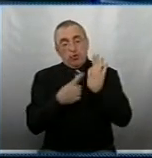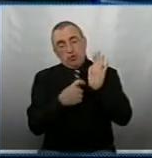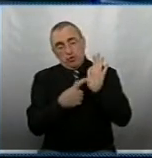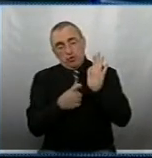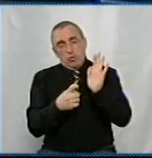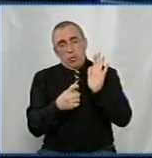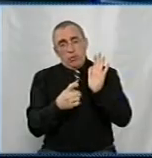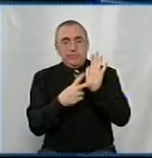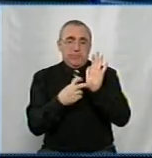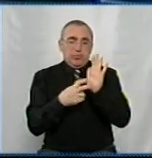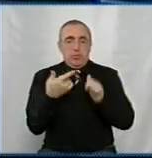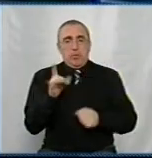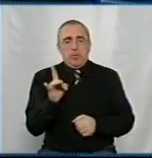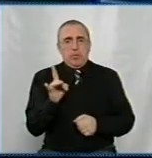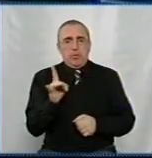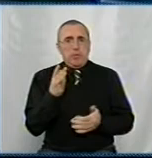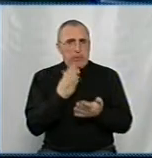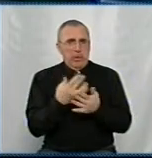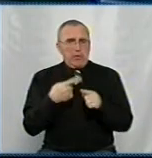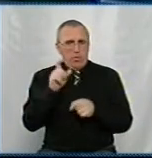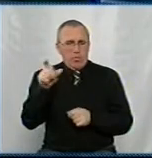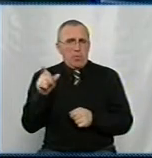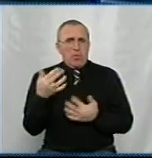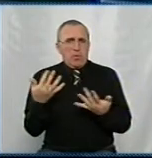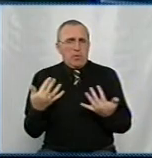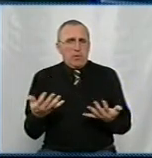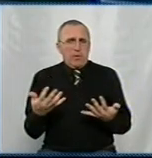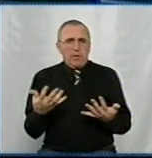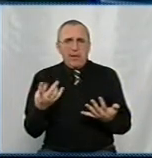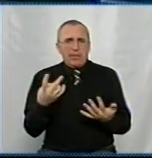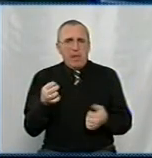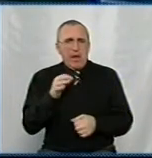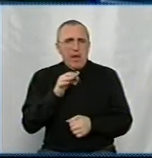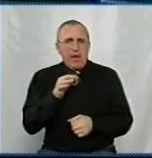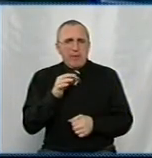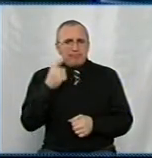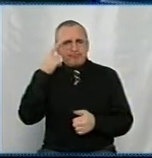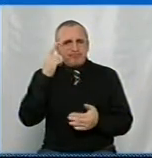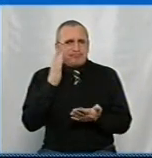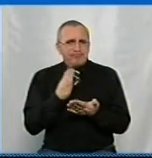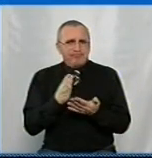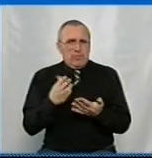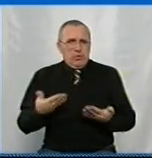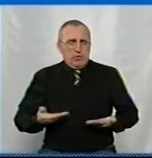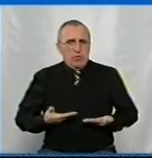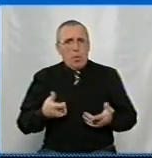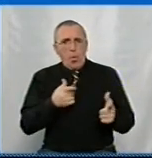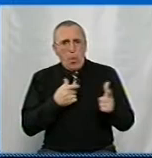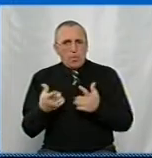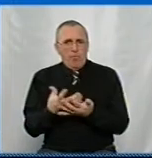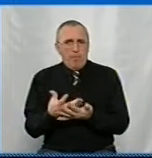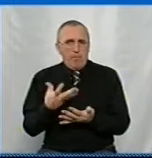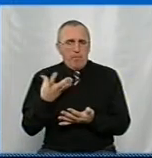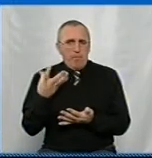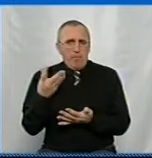-700 гривень. Слухайте, є ще такі люди, які настільки нераціонально живуть? є. Які готові платити